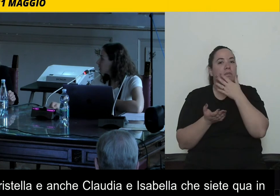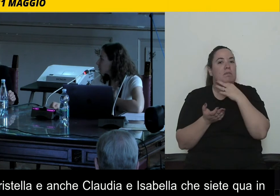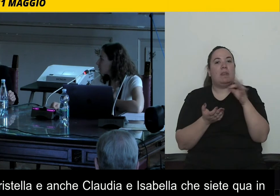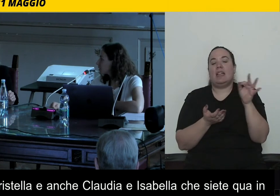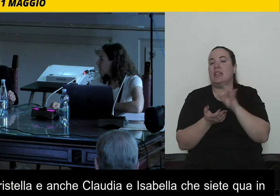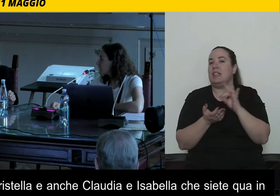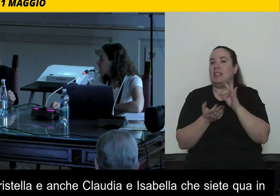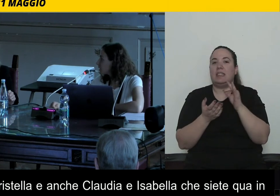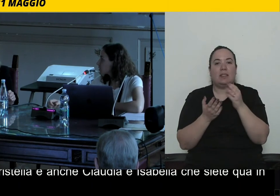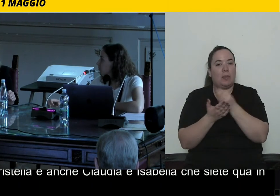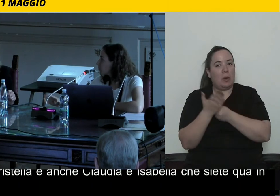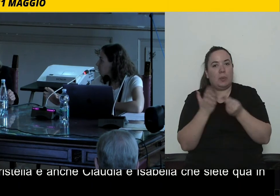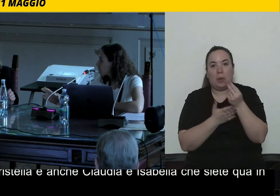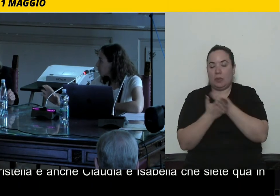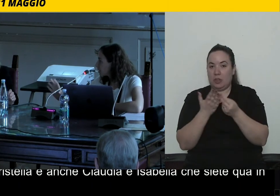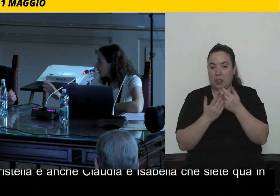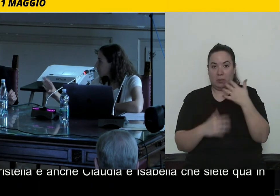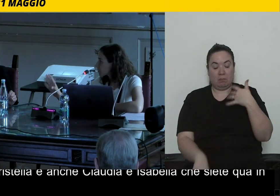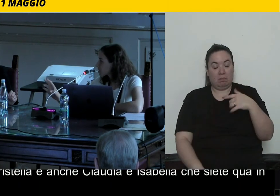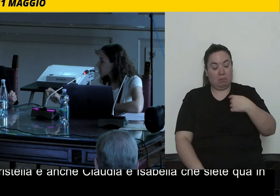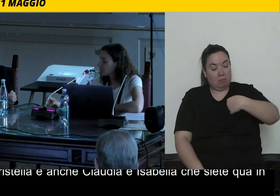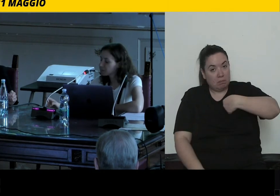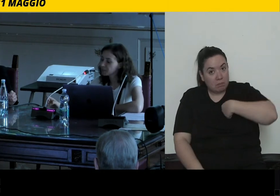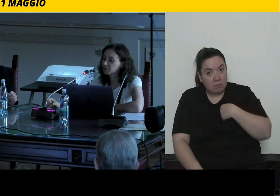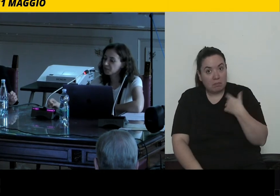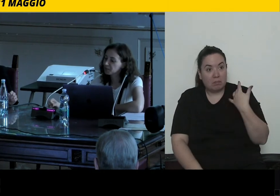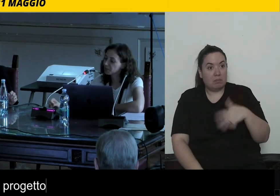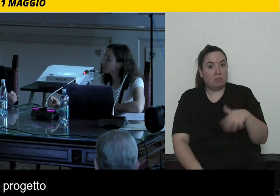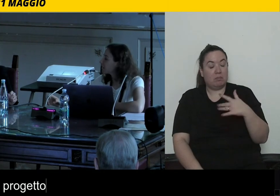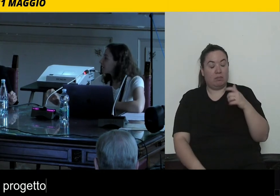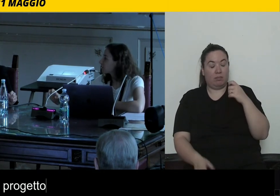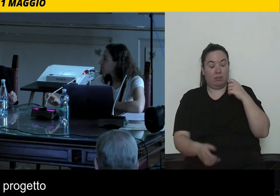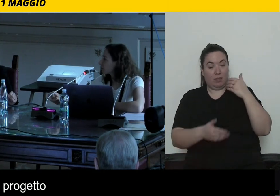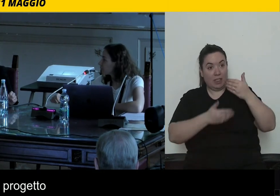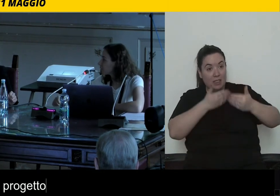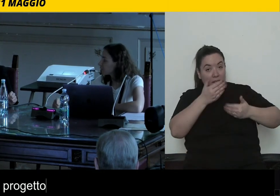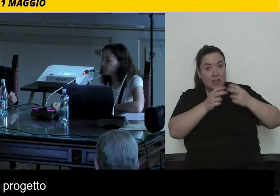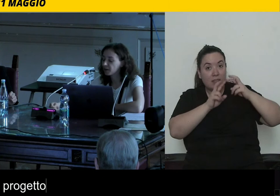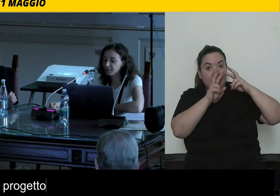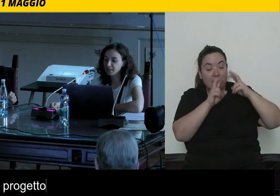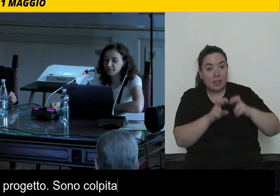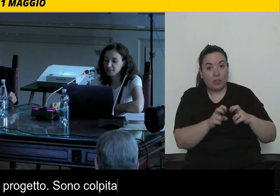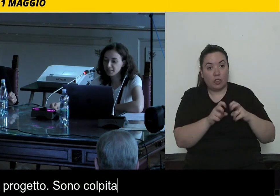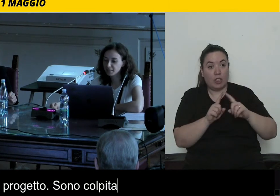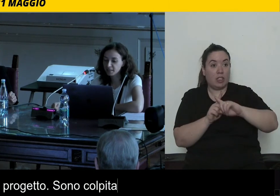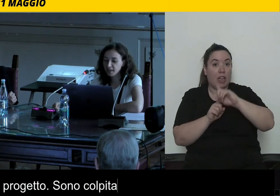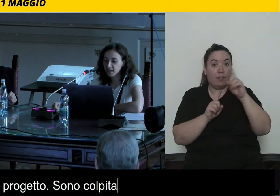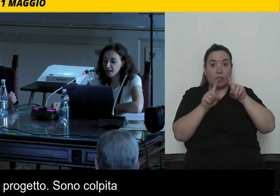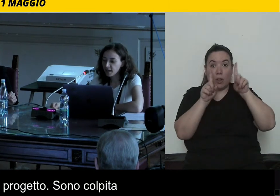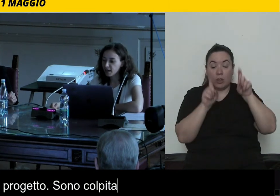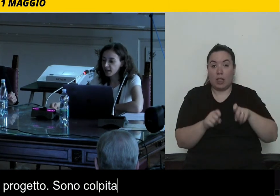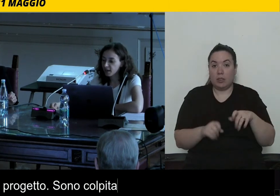da User Experience Designer, sono molto colpita dal processo che avete seguito, dalla ricerca fino ai test.